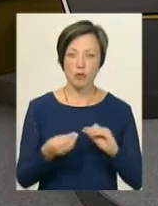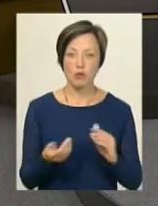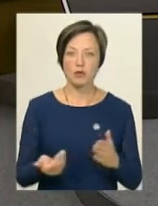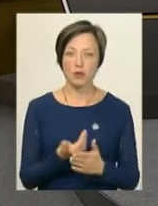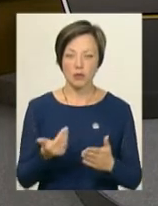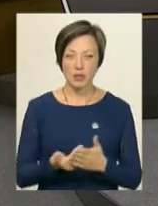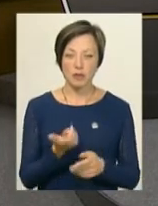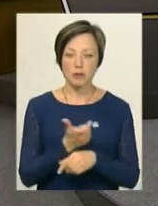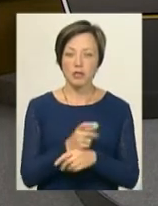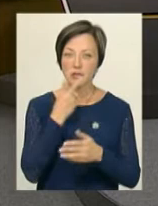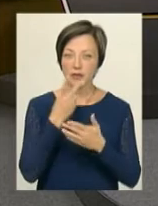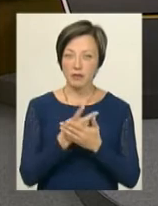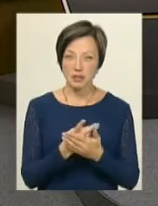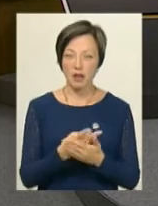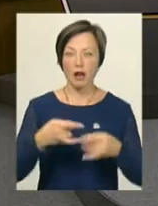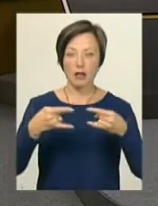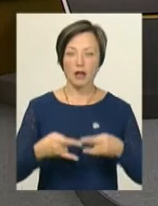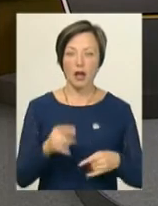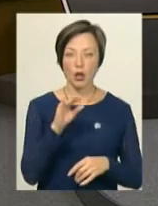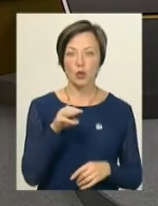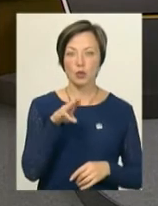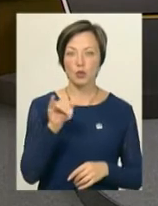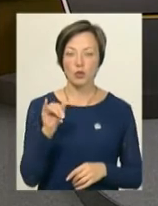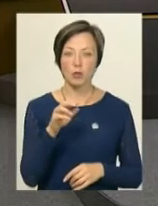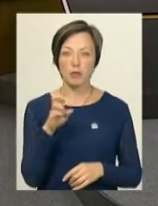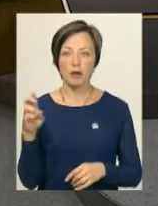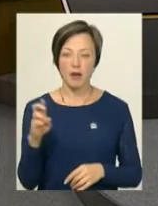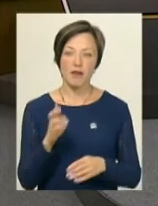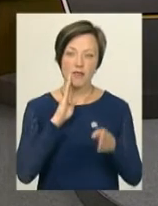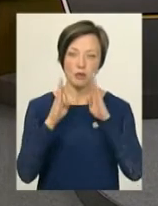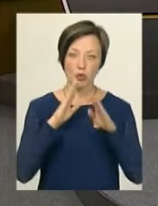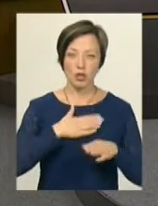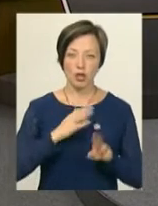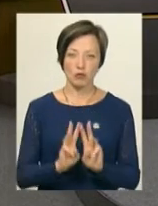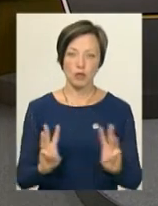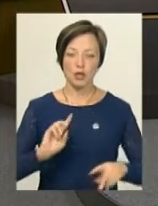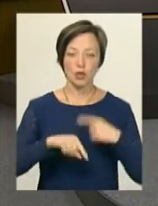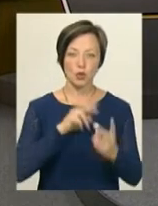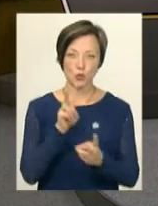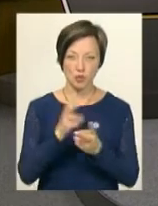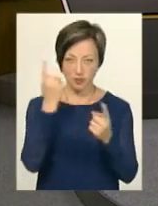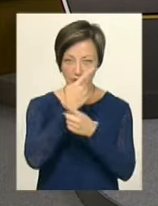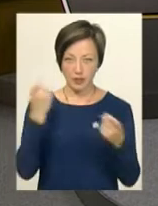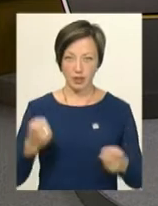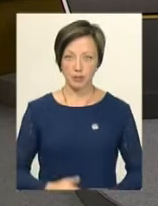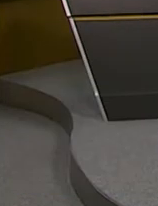випуск новин. Більше дивіться нас на каналі YouTube, у мережі Facebook та на нашому сайті. До зустрічі в ефірі.